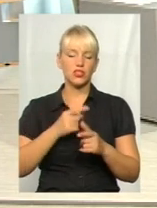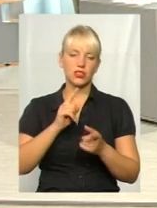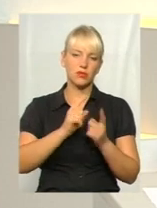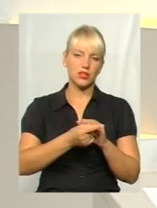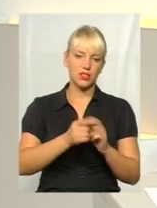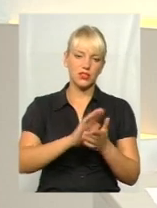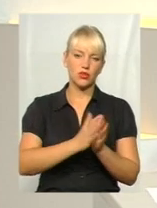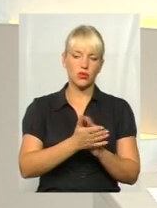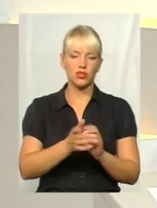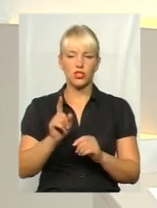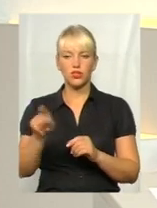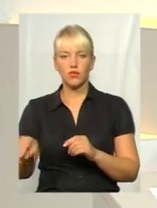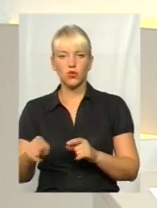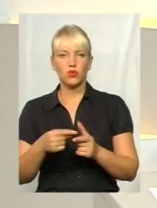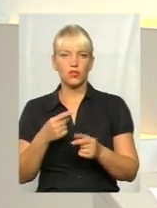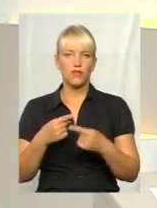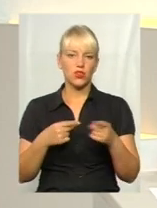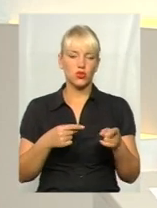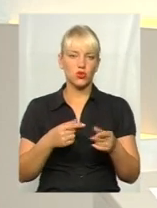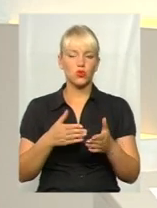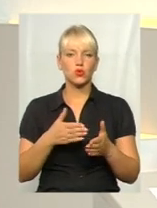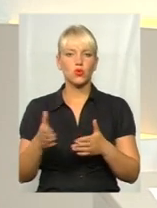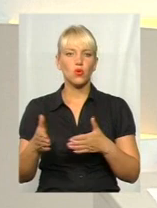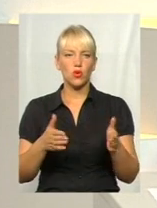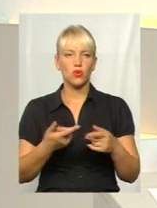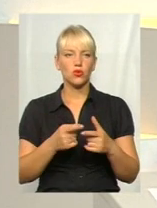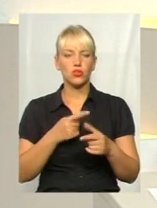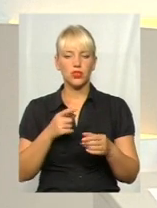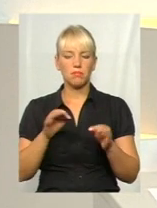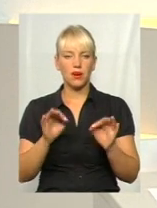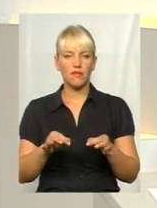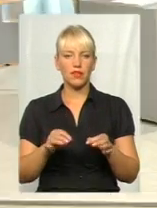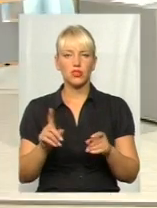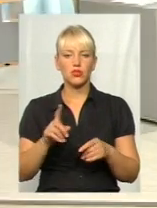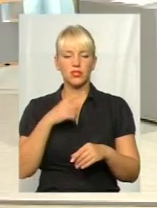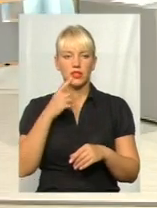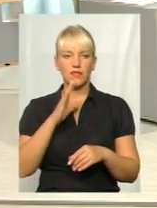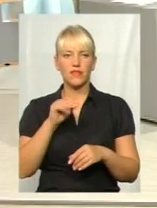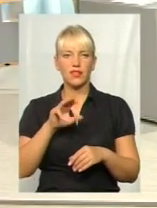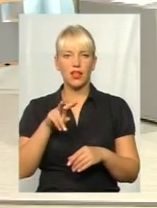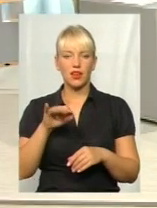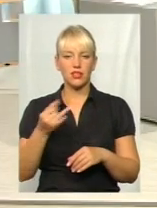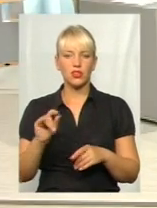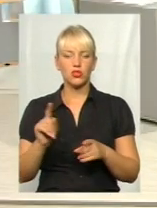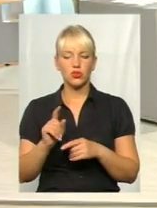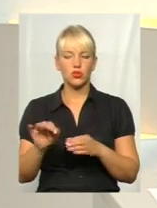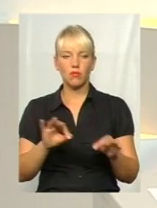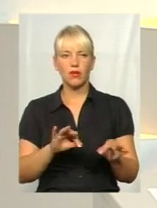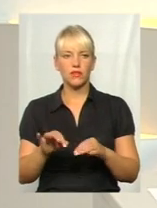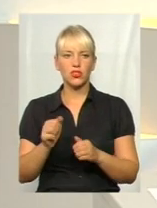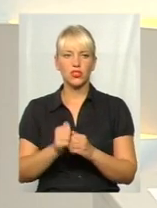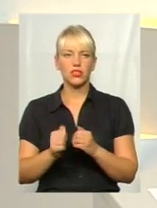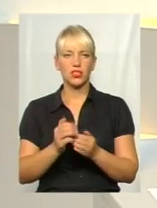сторону? І чи правда те, що зазначив пан Віталій, що перевізники частіше стають